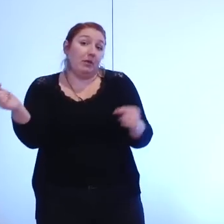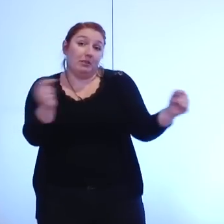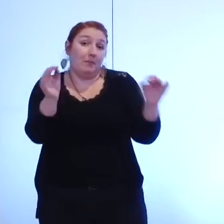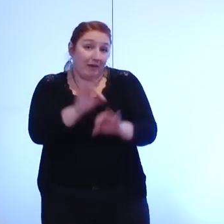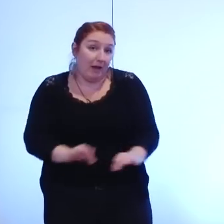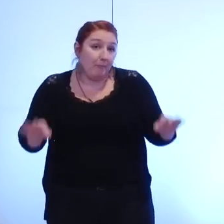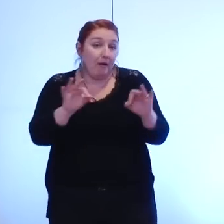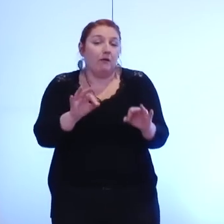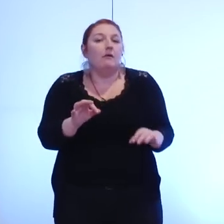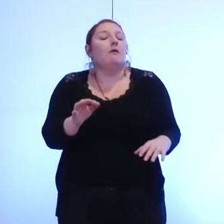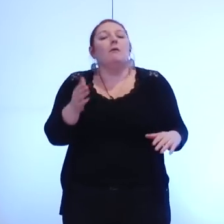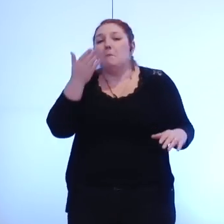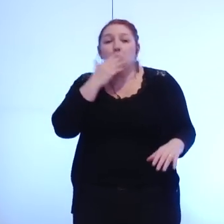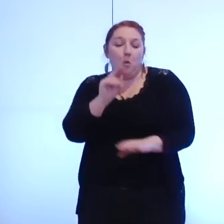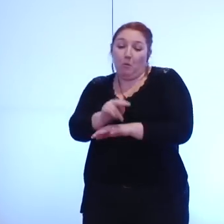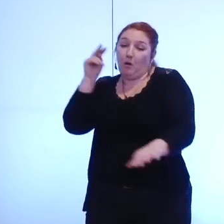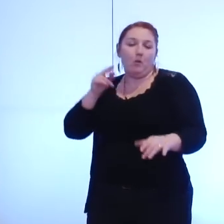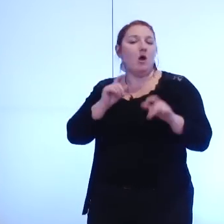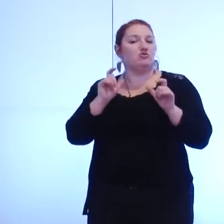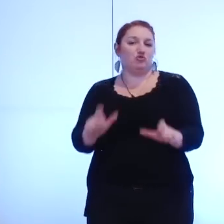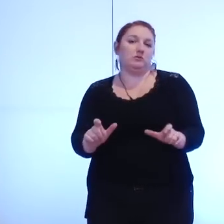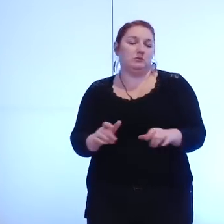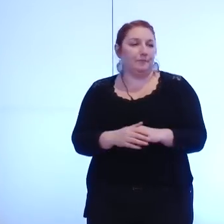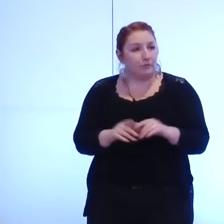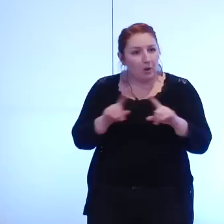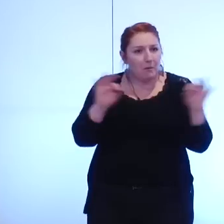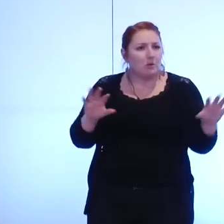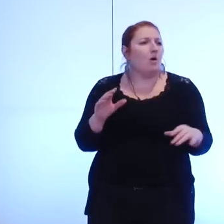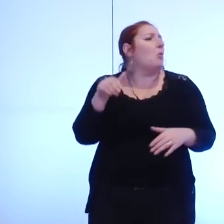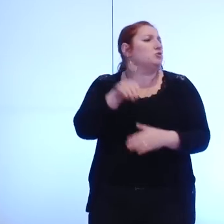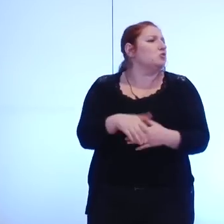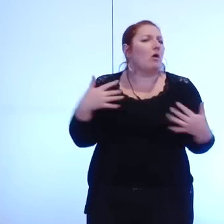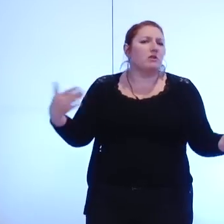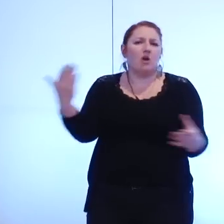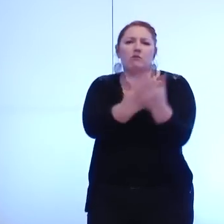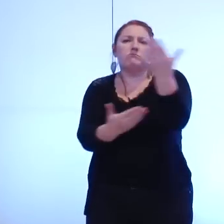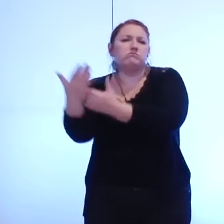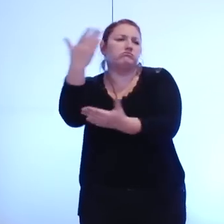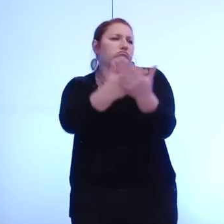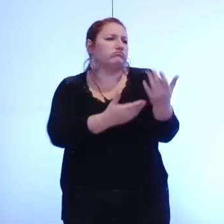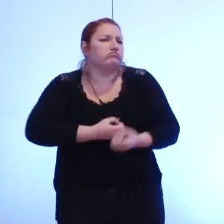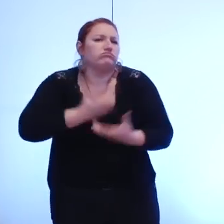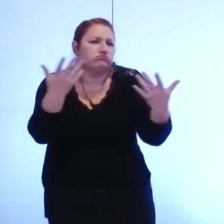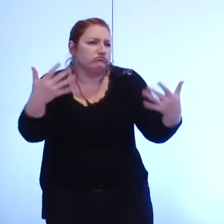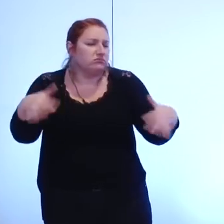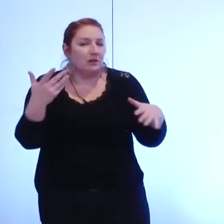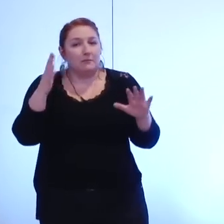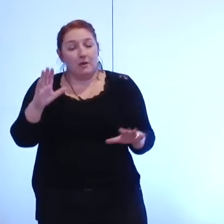lieu regardons cela comme une chance tout en rappelant et je crois que ça a été rappelé par de nombreux intervenants aussi ce soir qu'il y a plusieurs problématiques